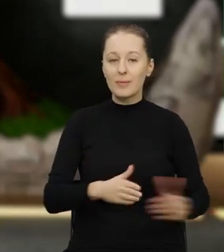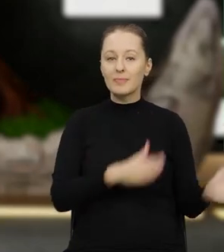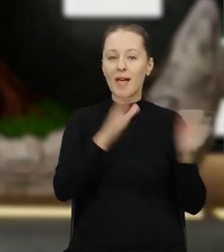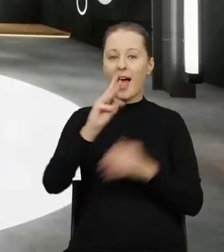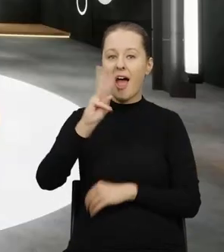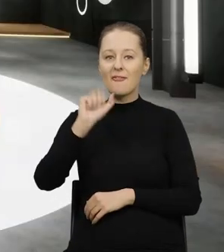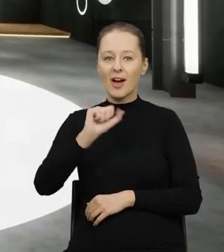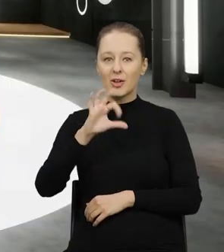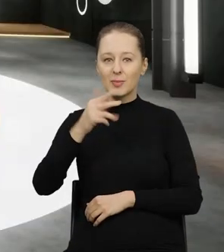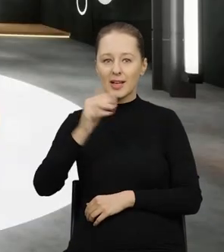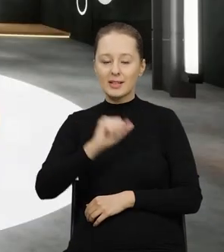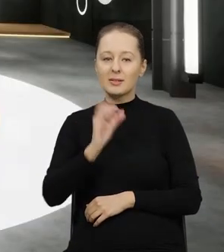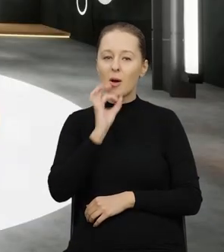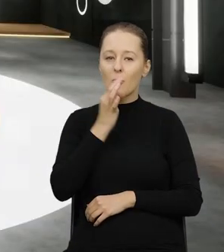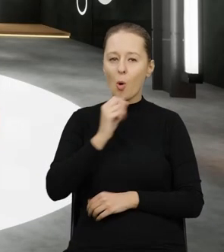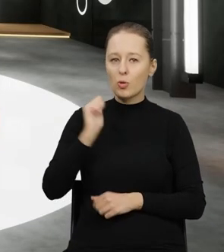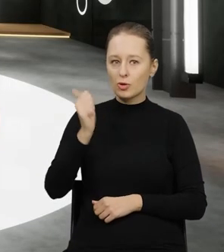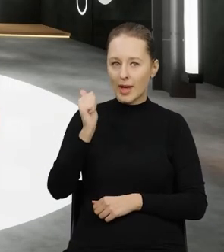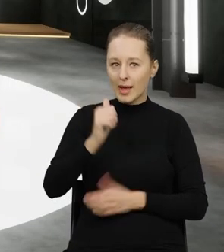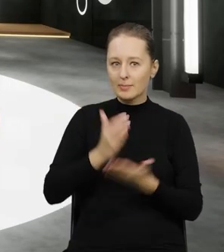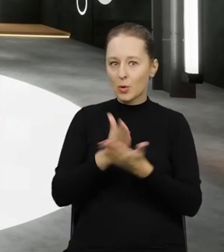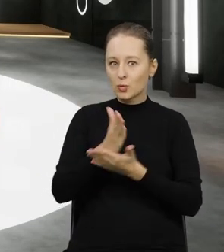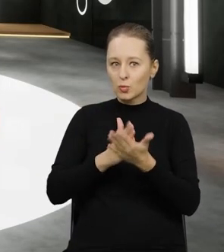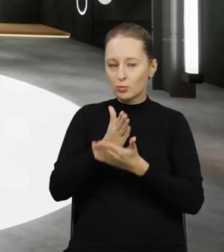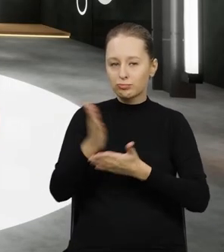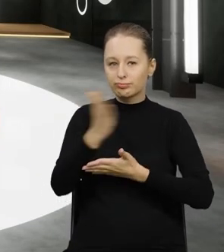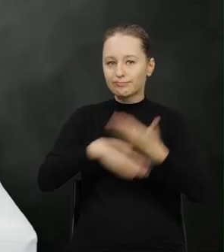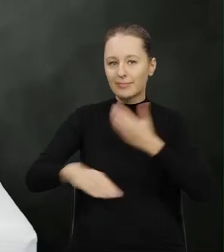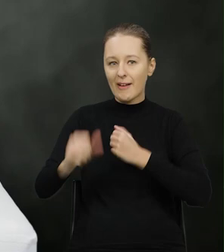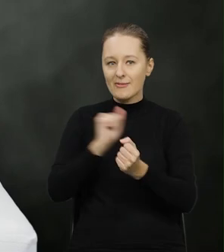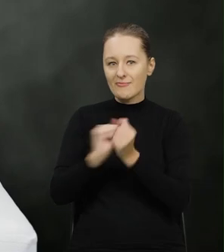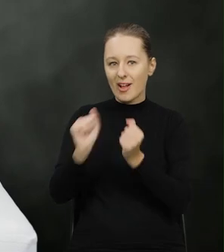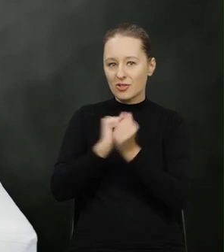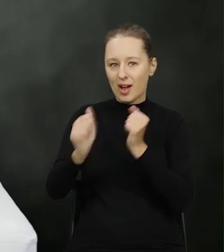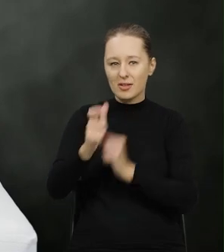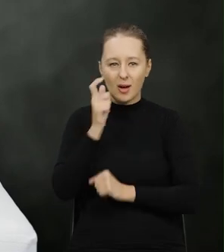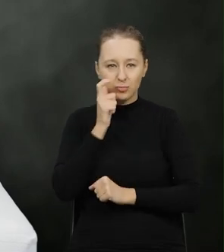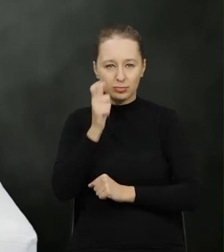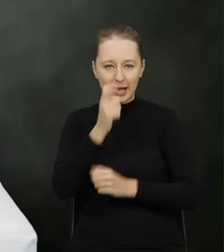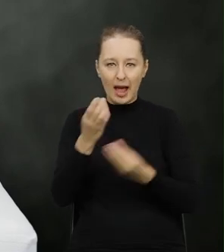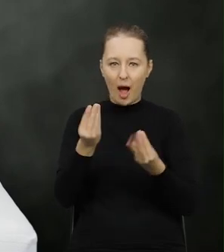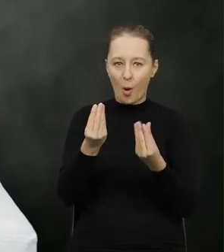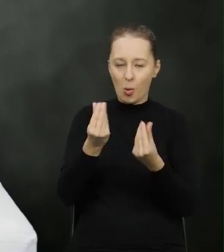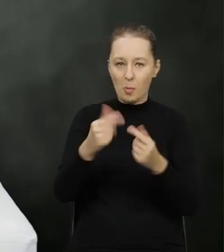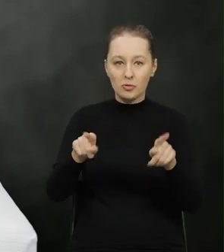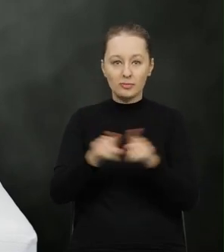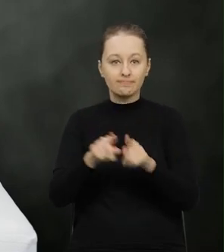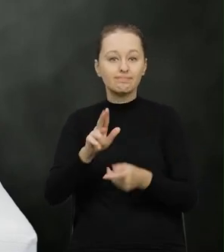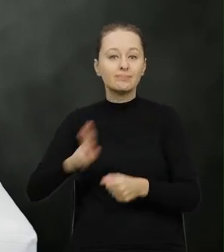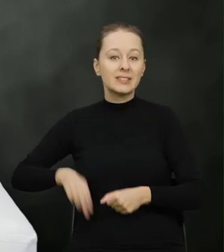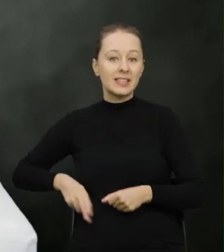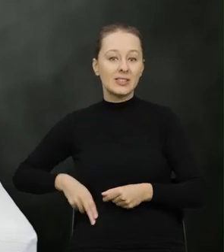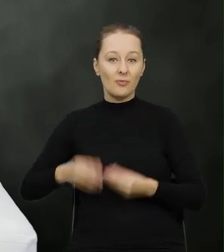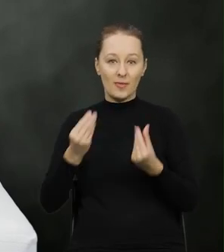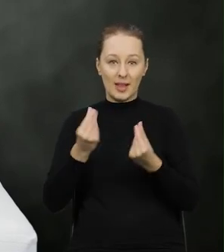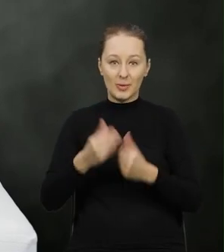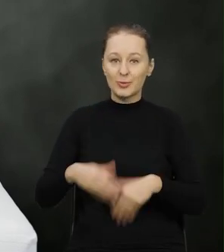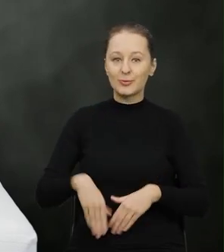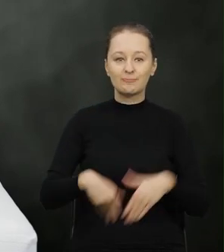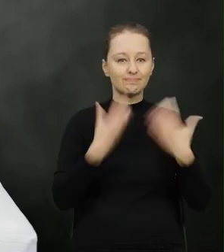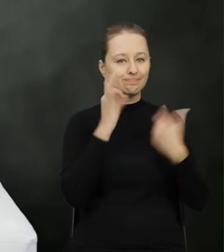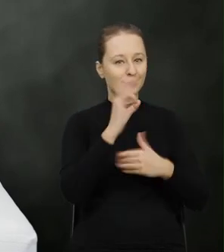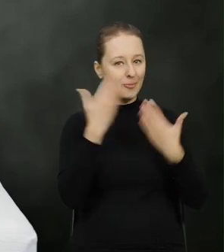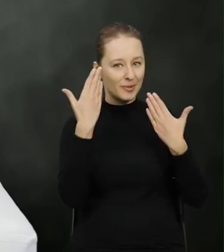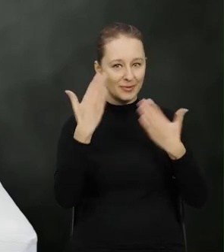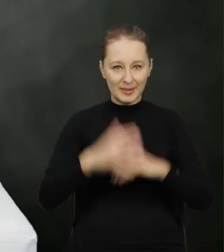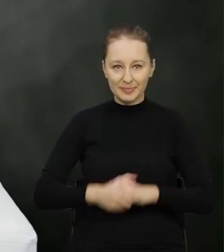Oraz pani Ewa Śmigielska, młodszy ekspert służby celno-skarbowej w Departamencie Zwalczania Przestępczości Ekonomicznej w Ministerstwie Finansów.